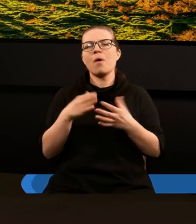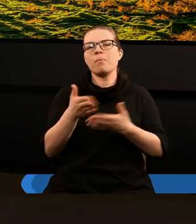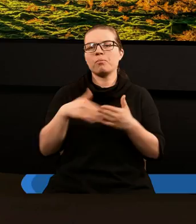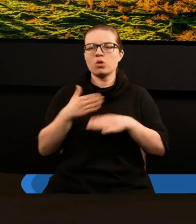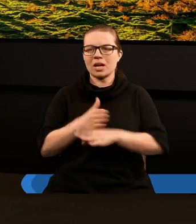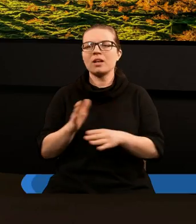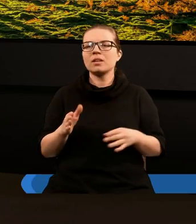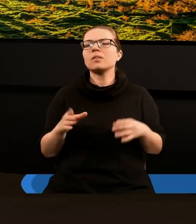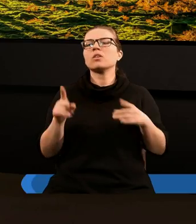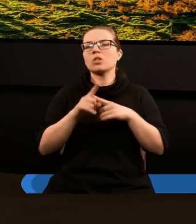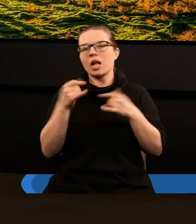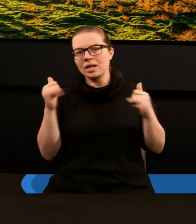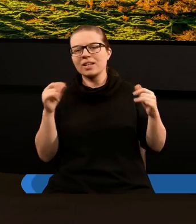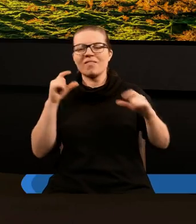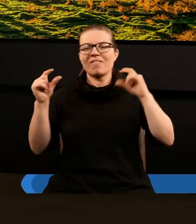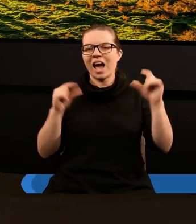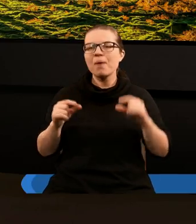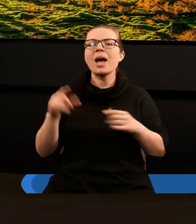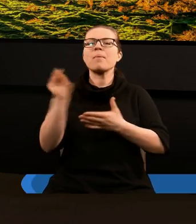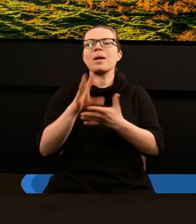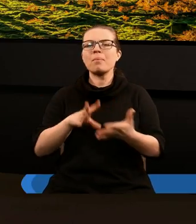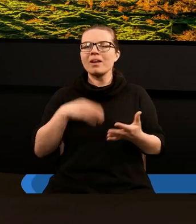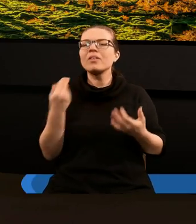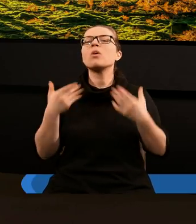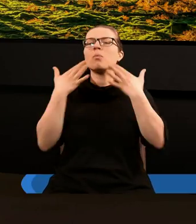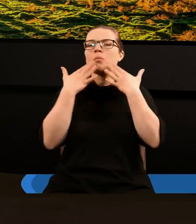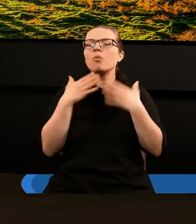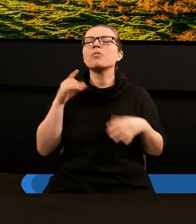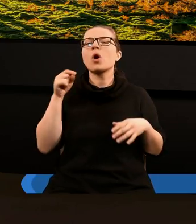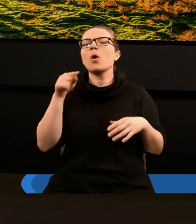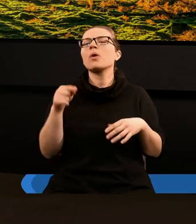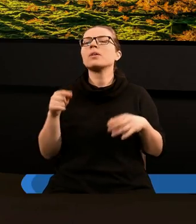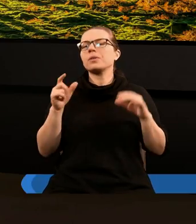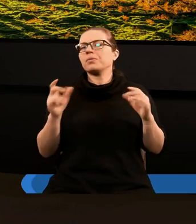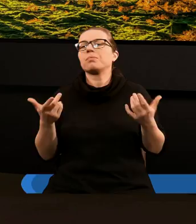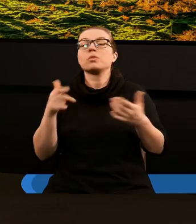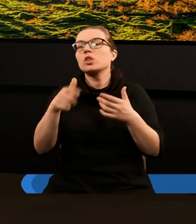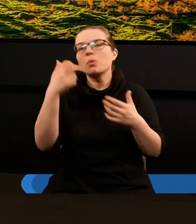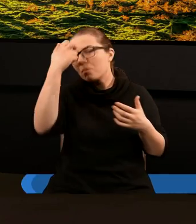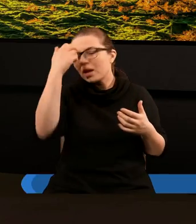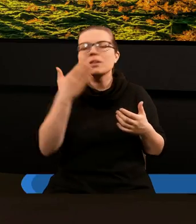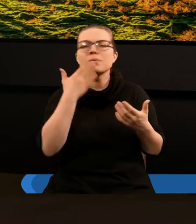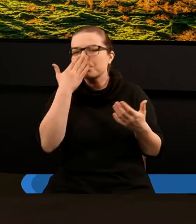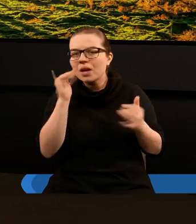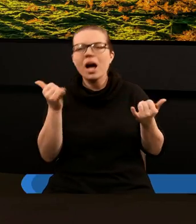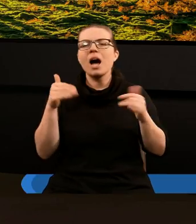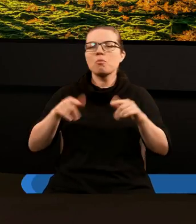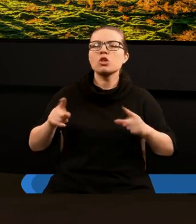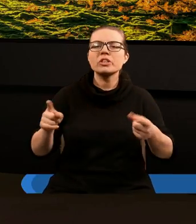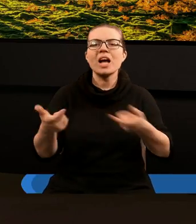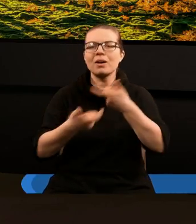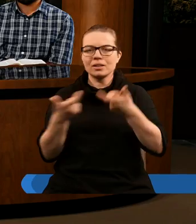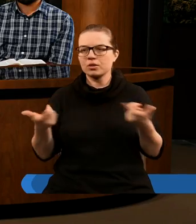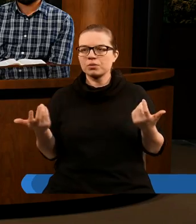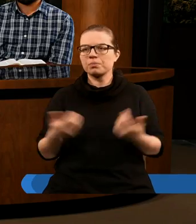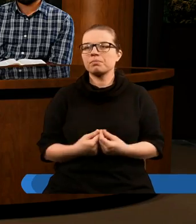Czy są inne fragmenty Pisma Świętego, które mówią, czym może być ta pieczęć i jak ona może działać?